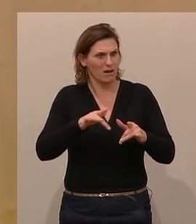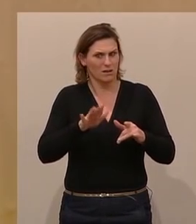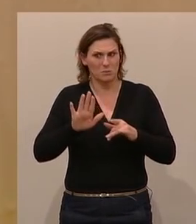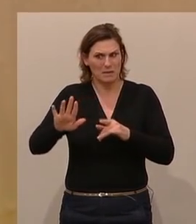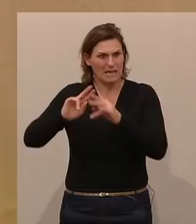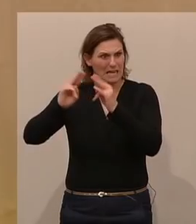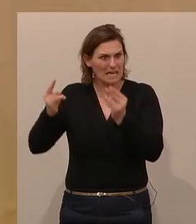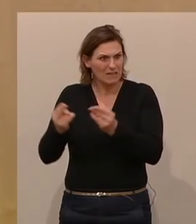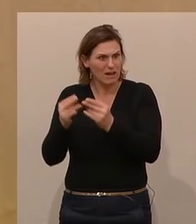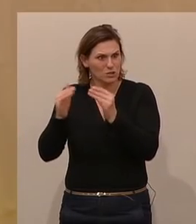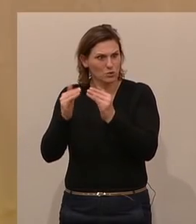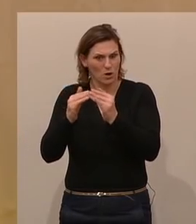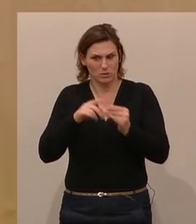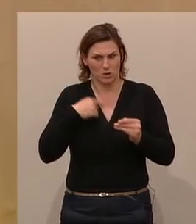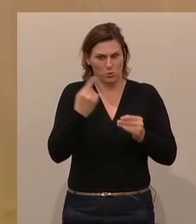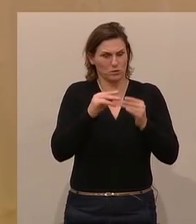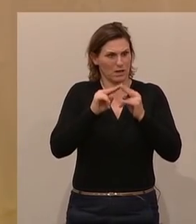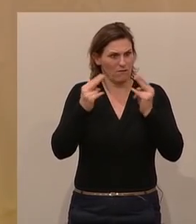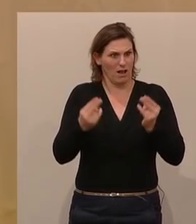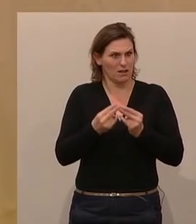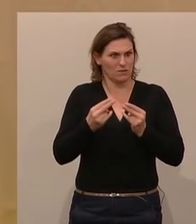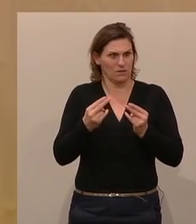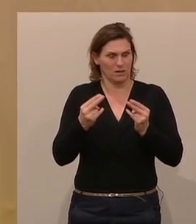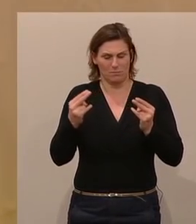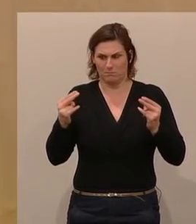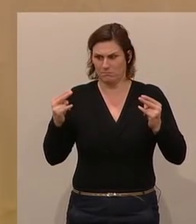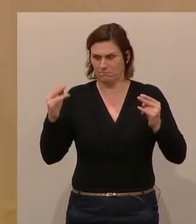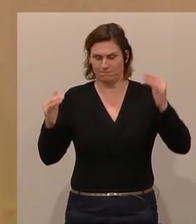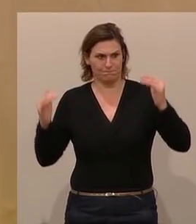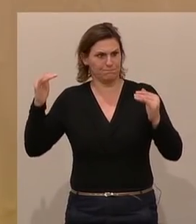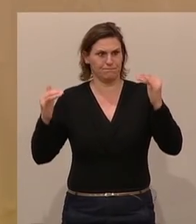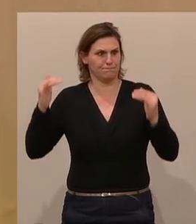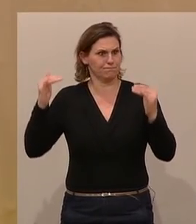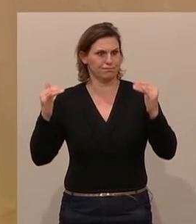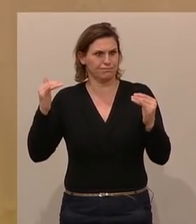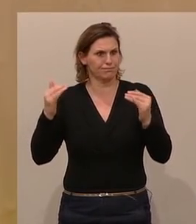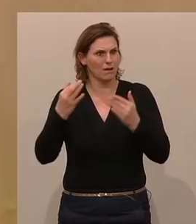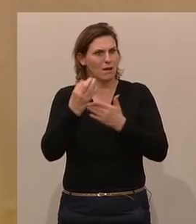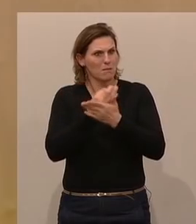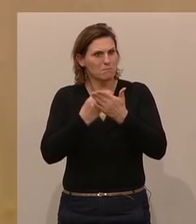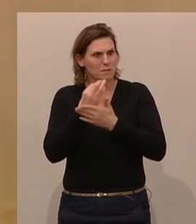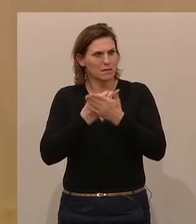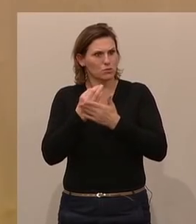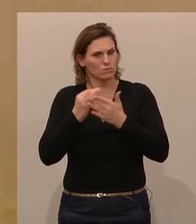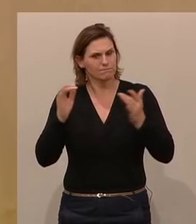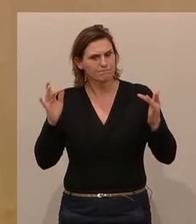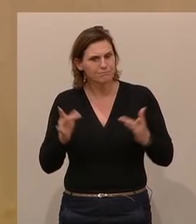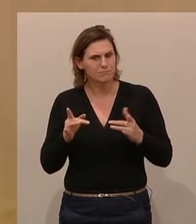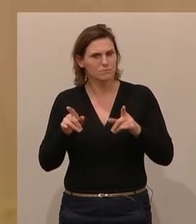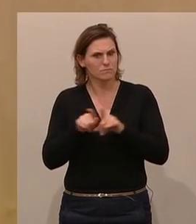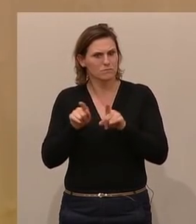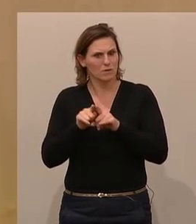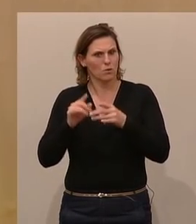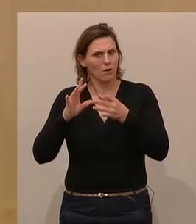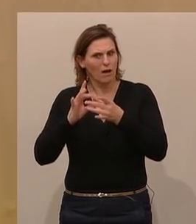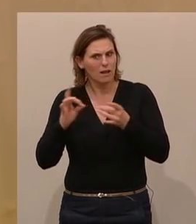Welt zu Hause und unserer Welt ist einfach zu groß. Es gibt eine wachsende Bildungsfeindlichkeit und Abstammung